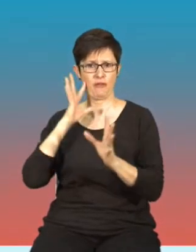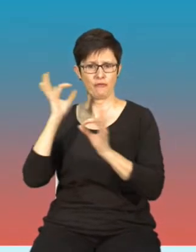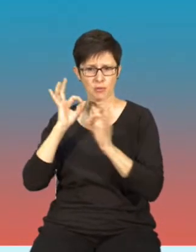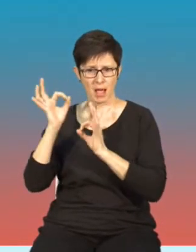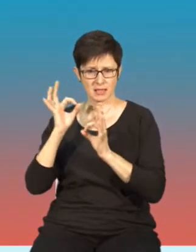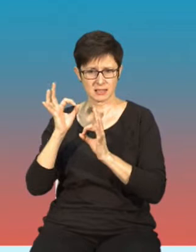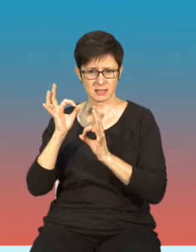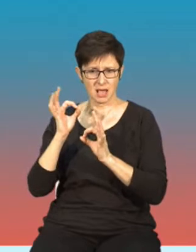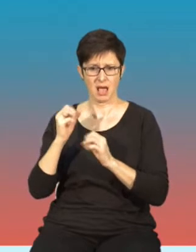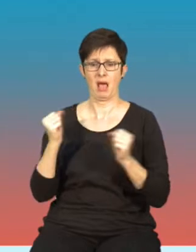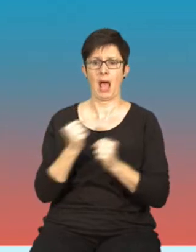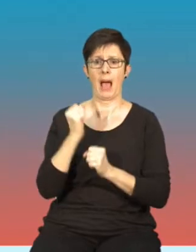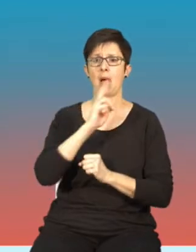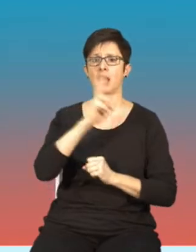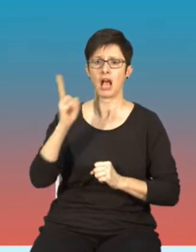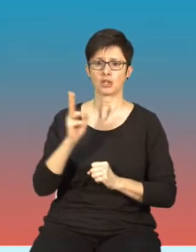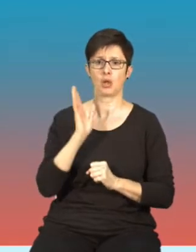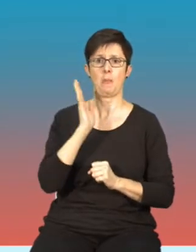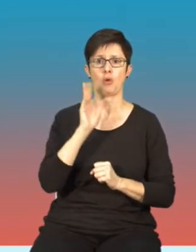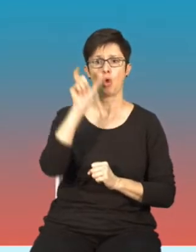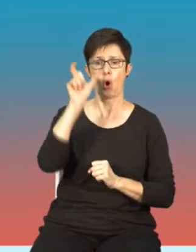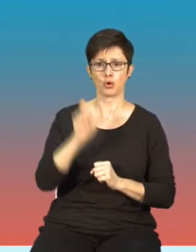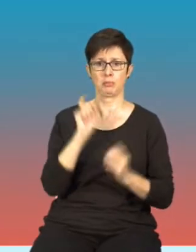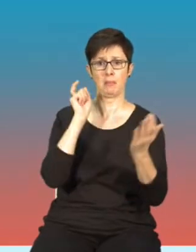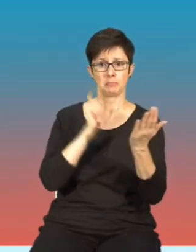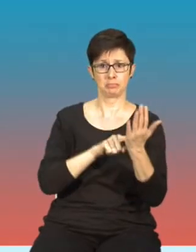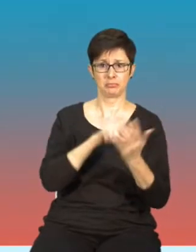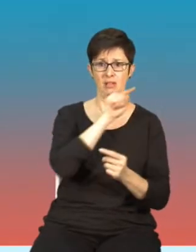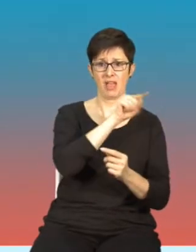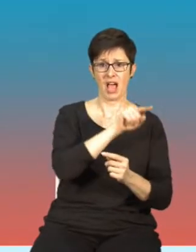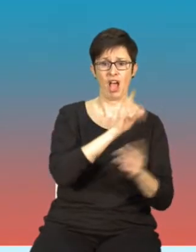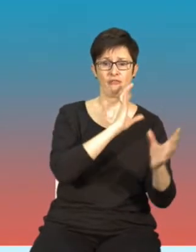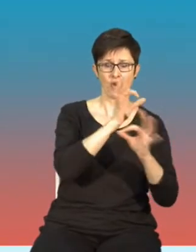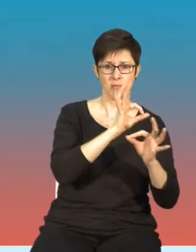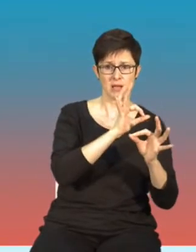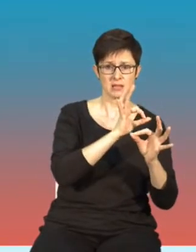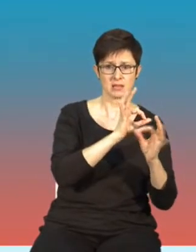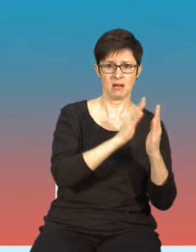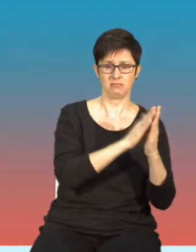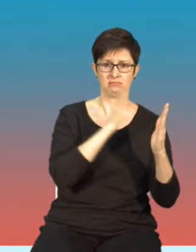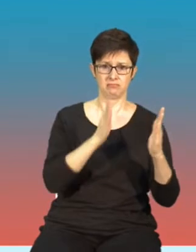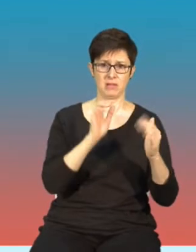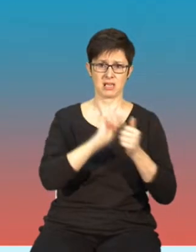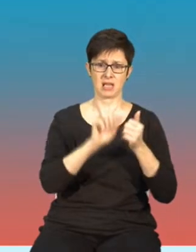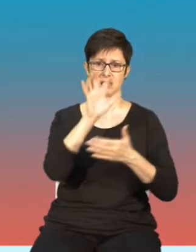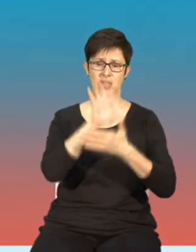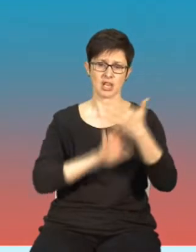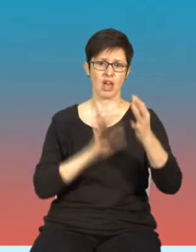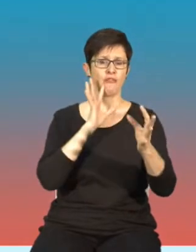tak żeby każda osoba, która później trafi na tą informację, dostała pełną informację.